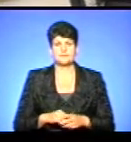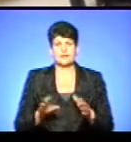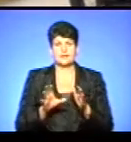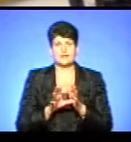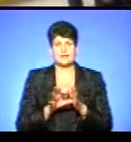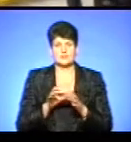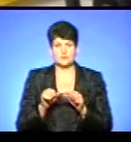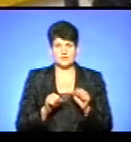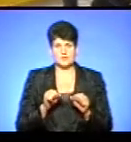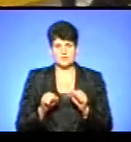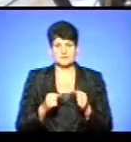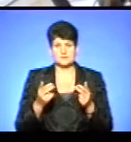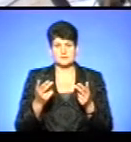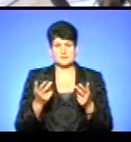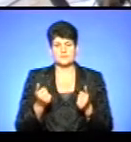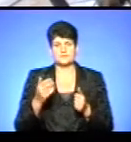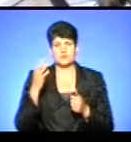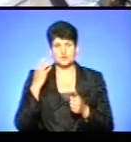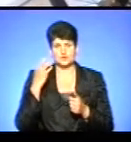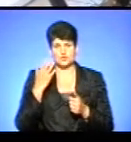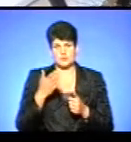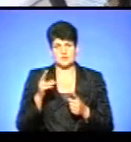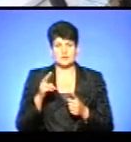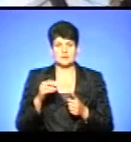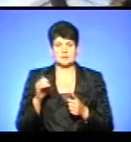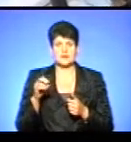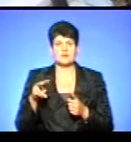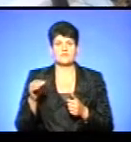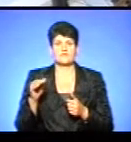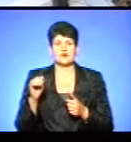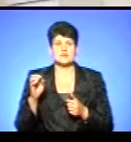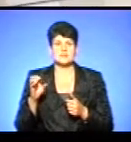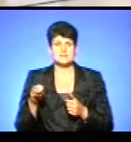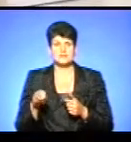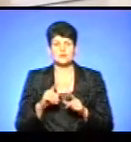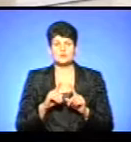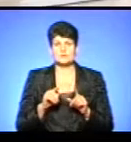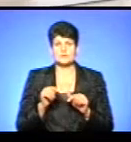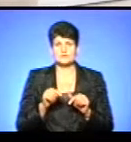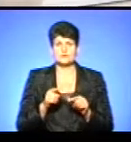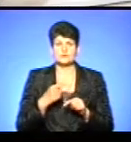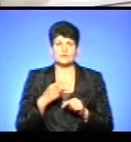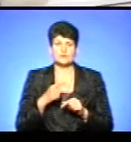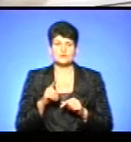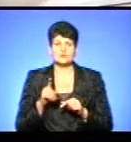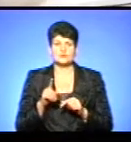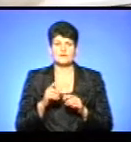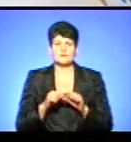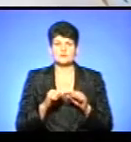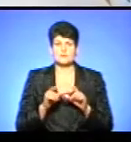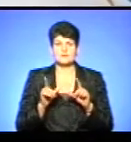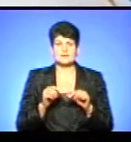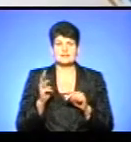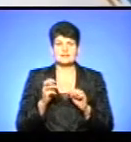електровелосипед, Оце, чорний. Так, чорний, Делфаст. Особливий тим, що він, каже, він занесений в книгу рекордів Гіннеса, як велосипед, який проїхав